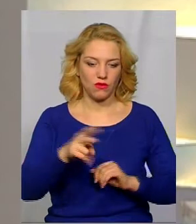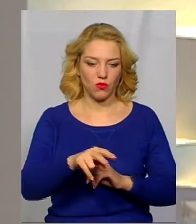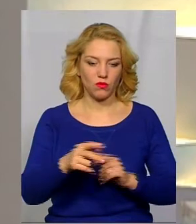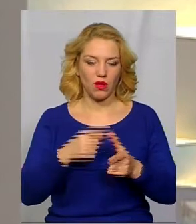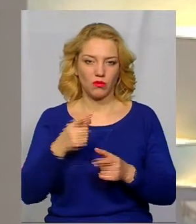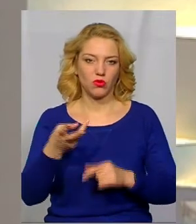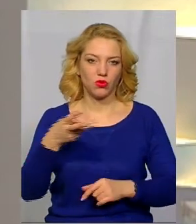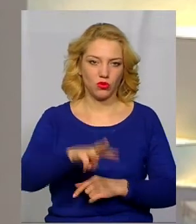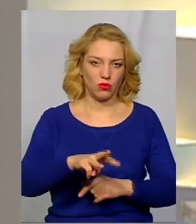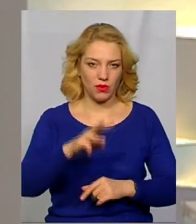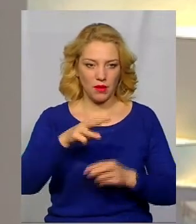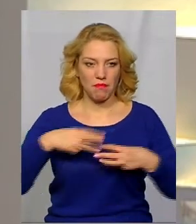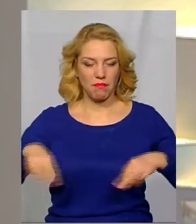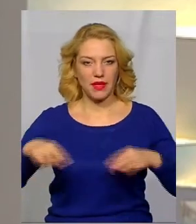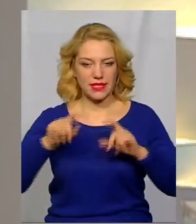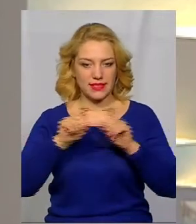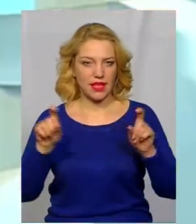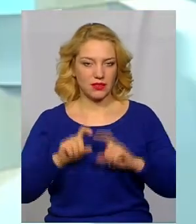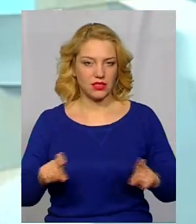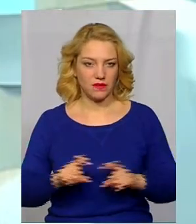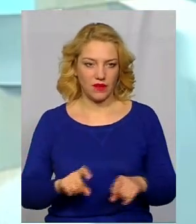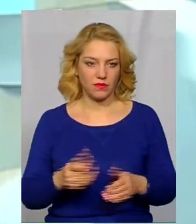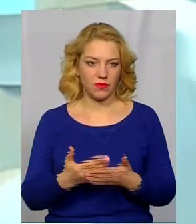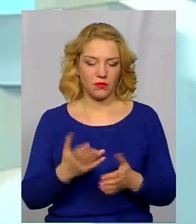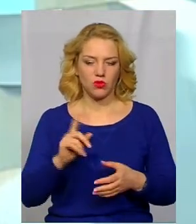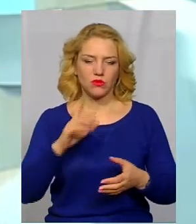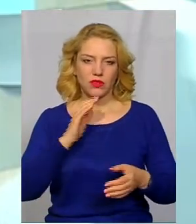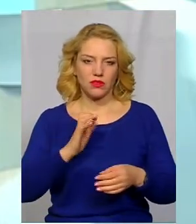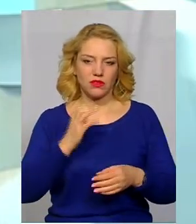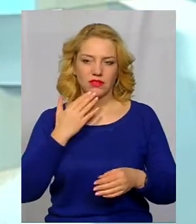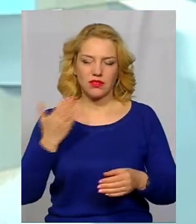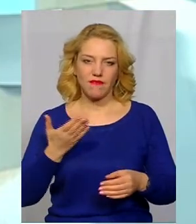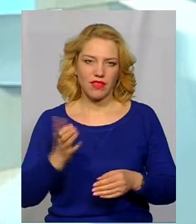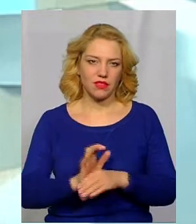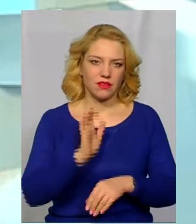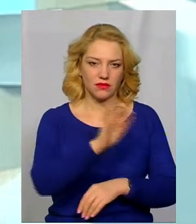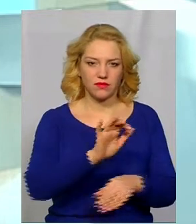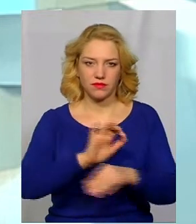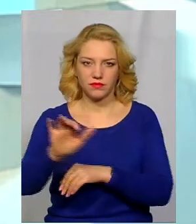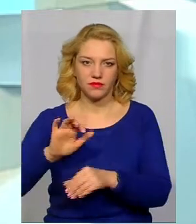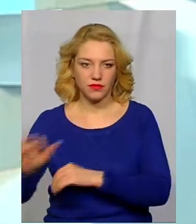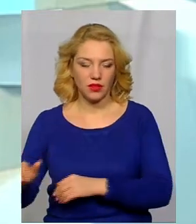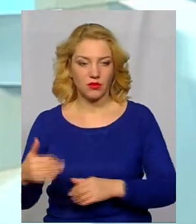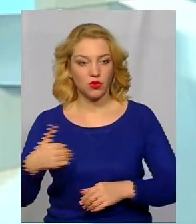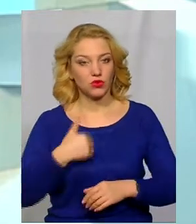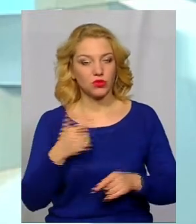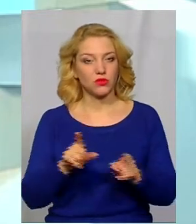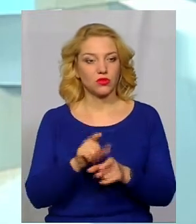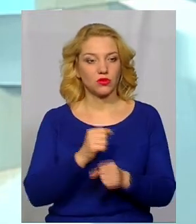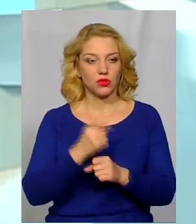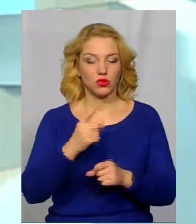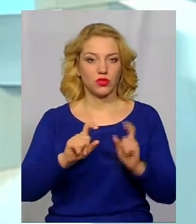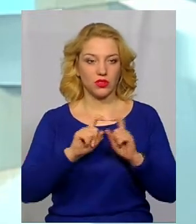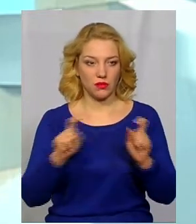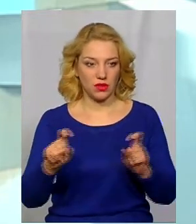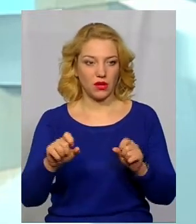міністерствам. Умовно підпорядковується, має насилати звіти і так далі. Ми хочемо зробити так, щоб, по суті, один